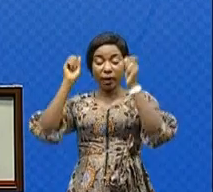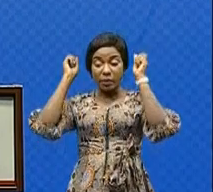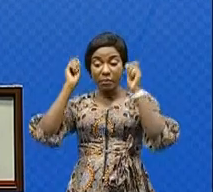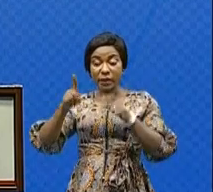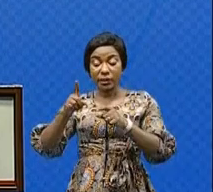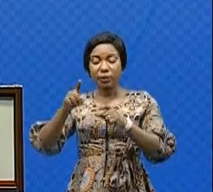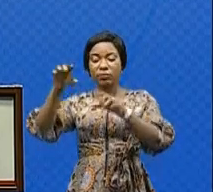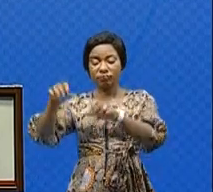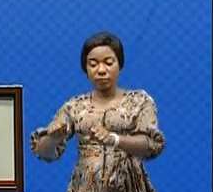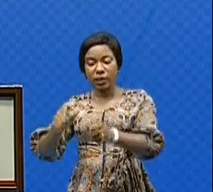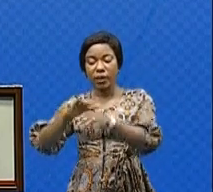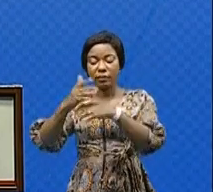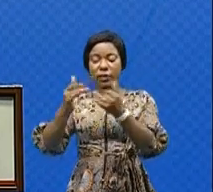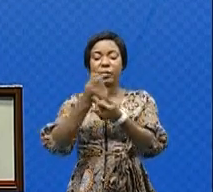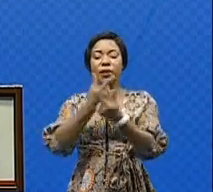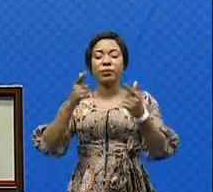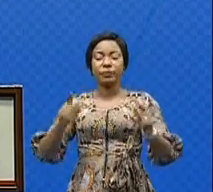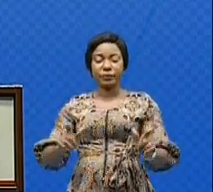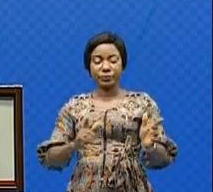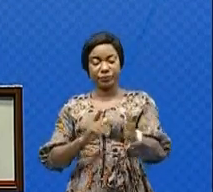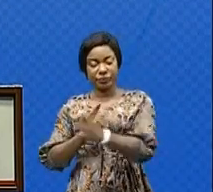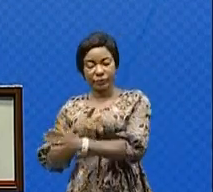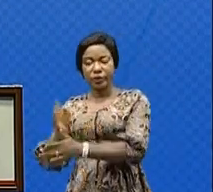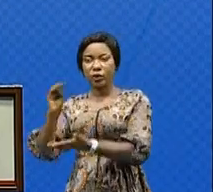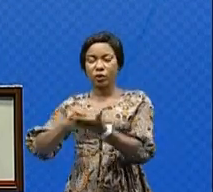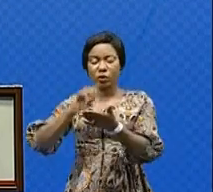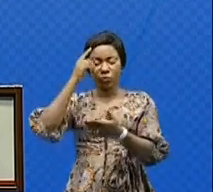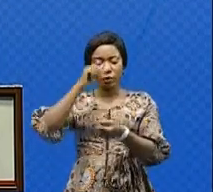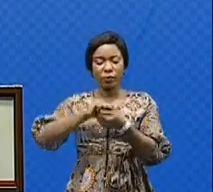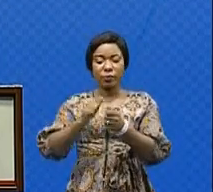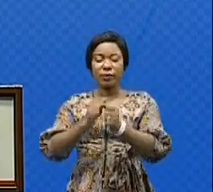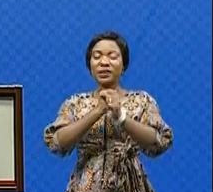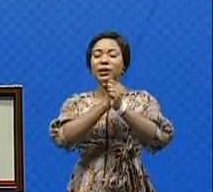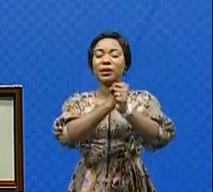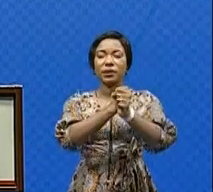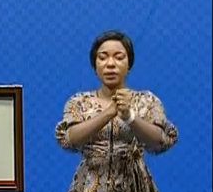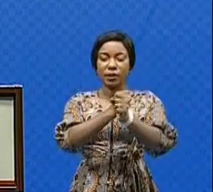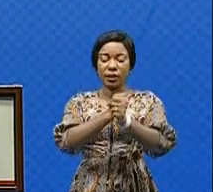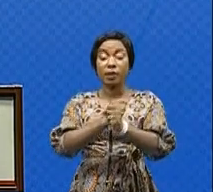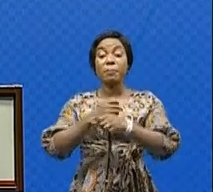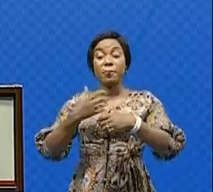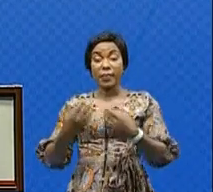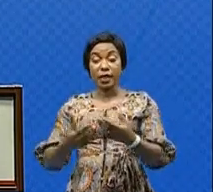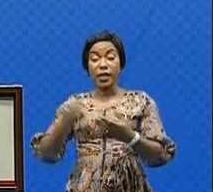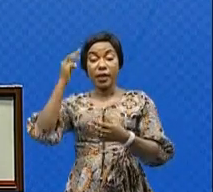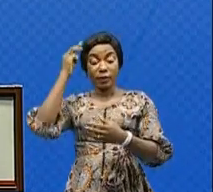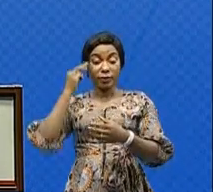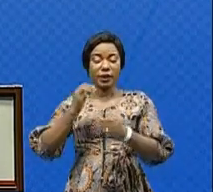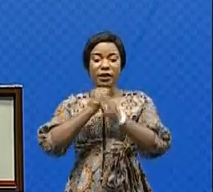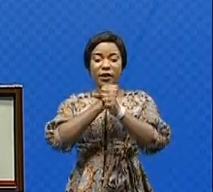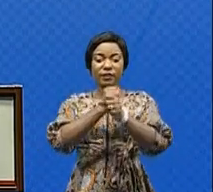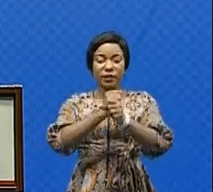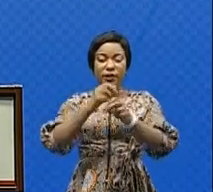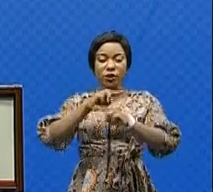Poursuivant sur ces chapitres, abordant cette fois-ci la situation sécuritaire du point de vue de la défense, le ministre de la Défense nationale